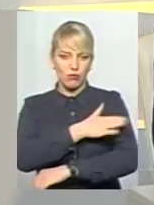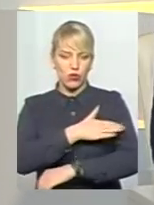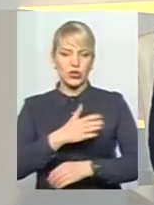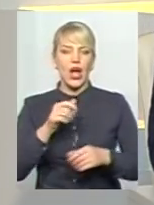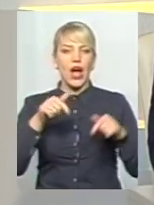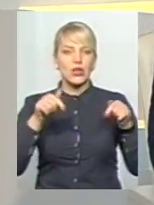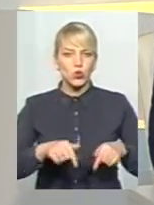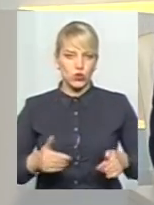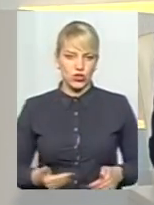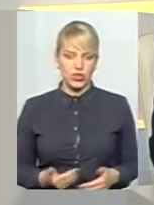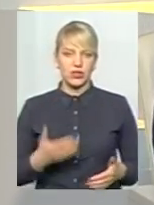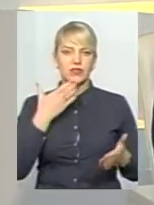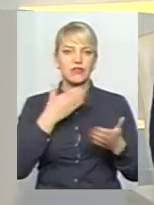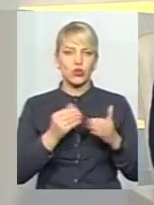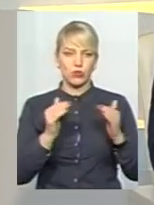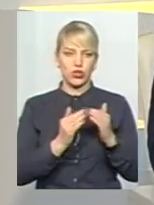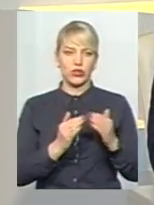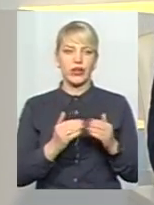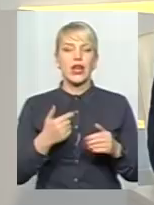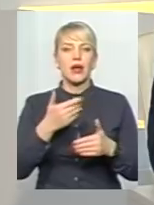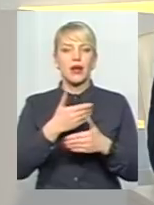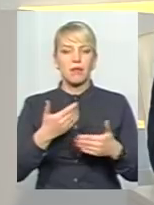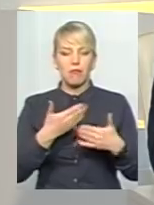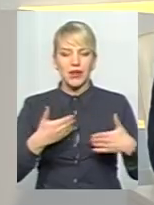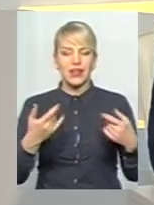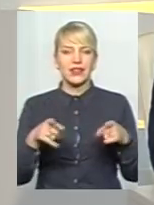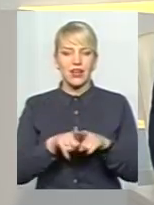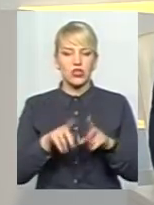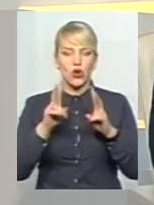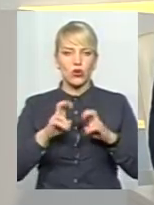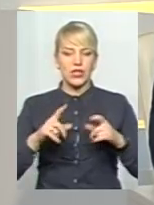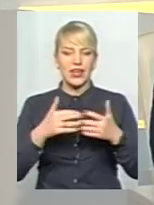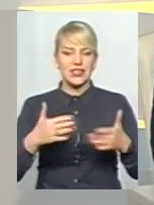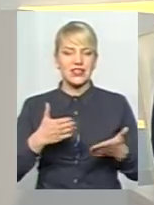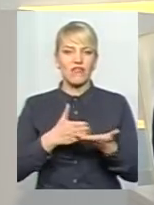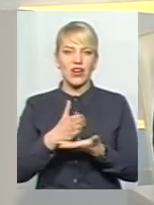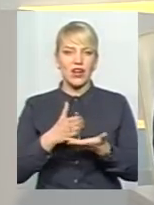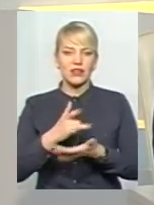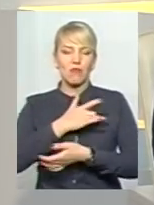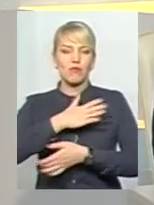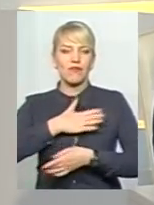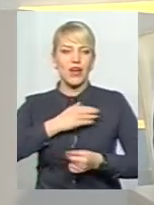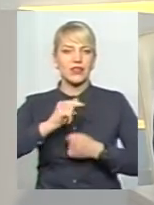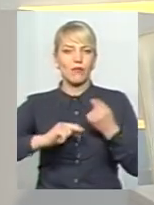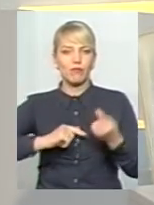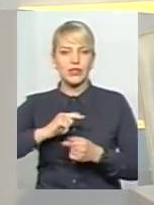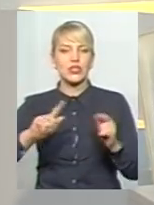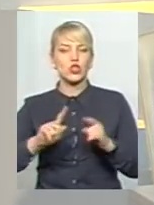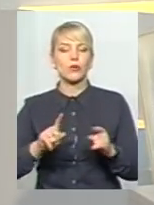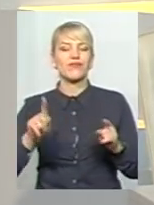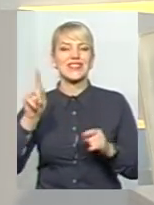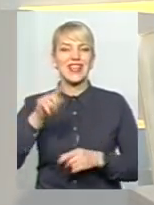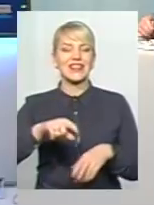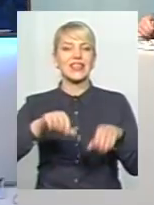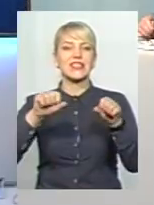свою сім'ю. Зараз, скажімо, ми теж розглядаємо різні варіанти із приватним бізнесом, щоби все-таки змогти,